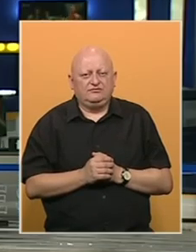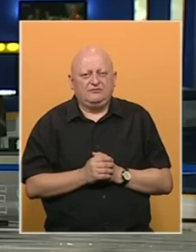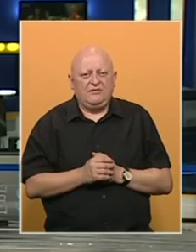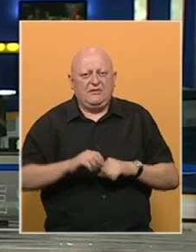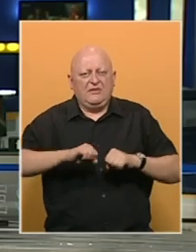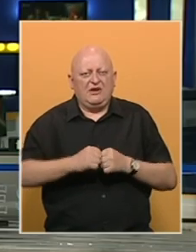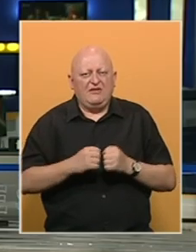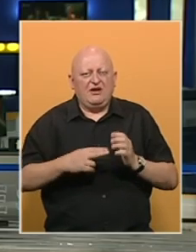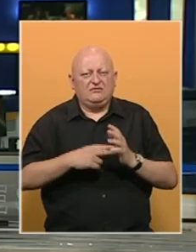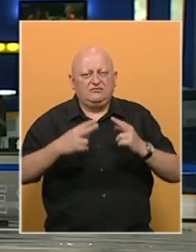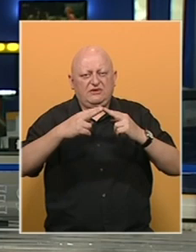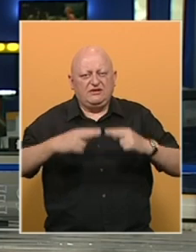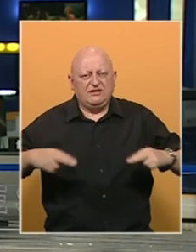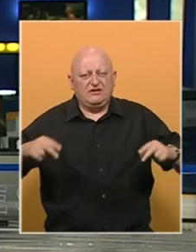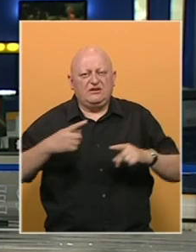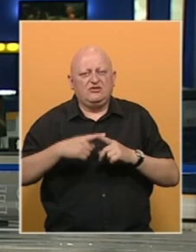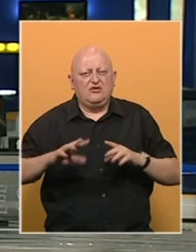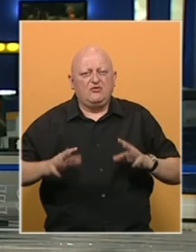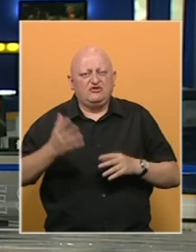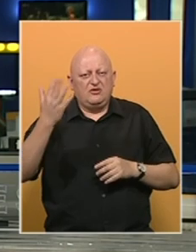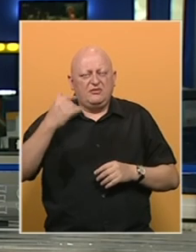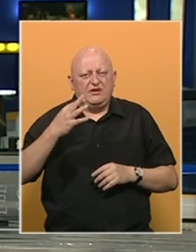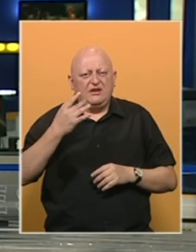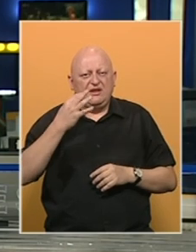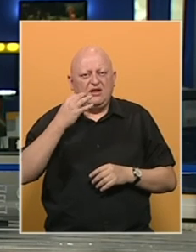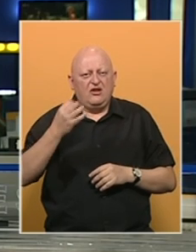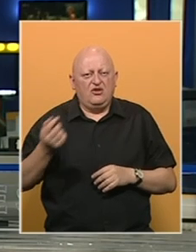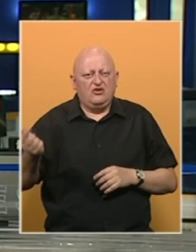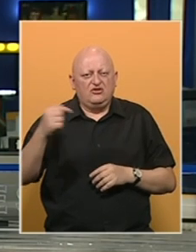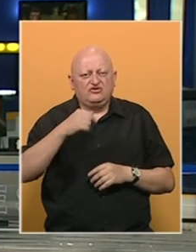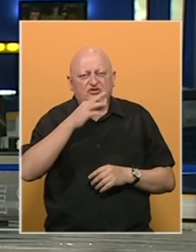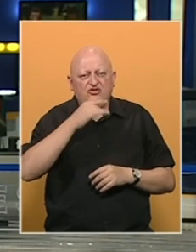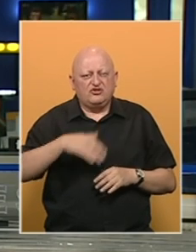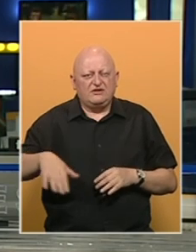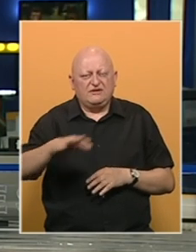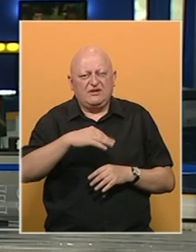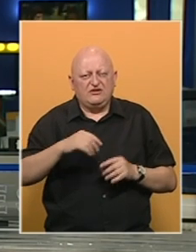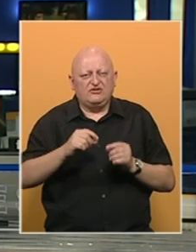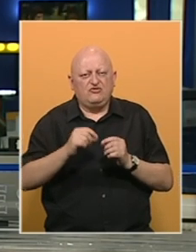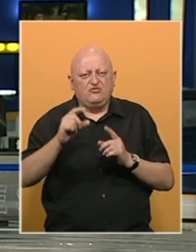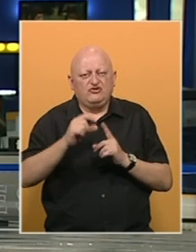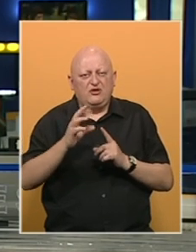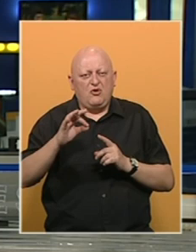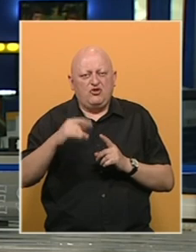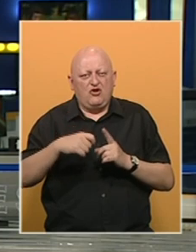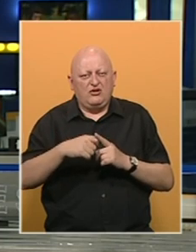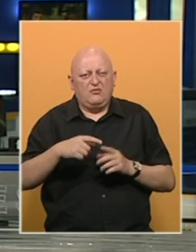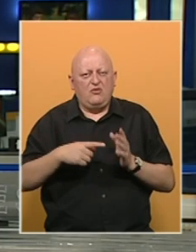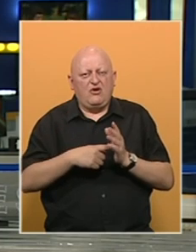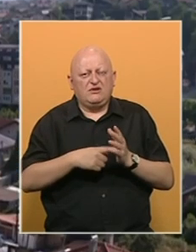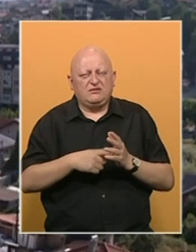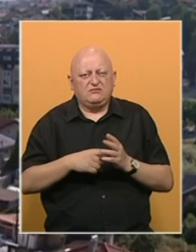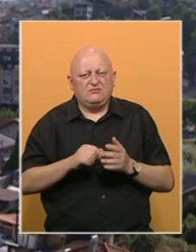Kvar na elektroinstalacijama utruke požara do kojeg je prije nekoliko dana došlo u Sarajevskom naselju Bučapotok. To je